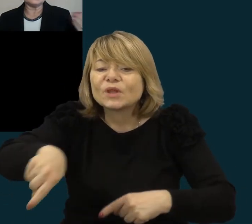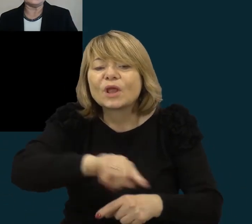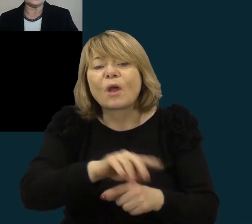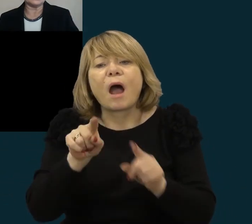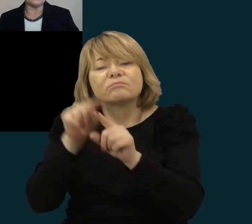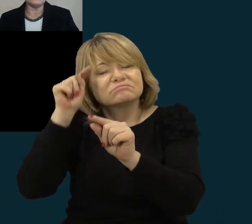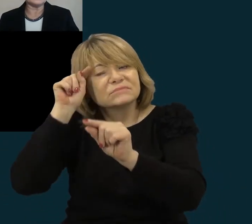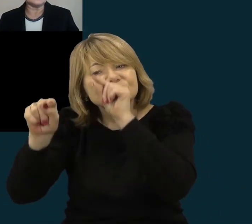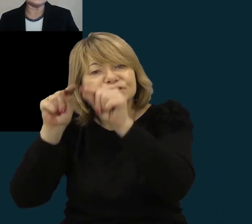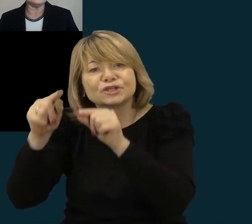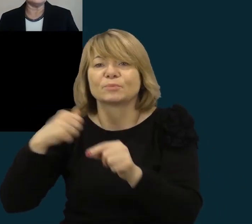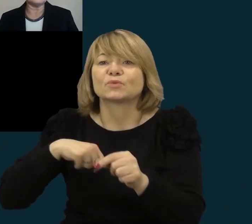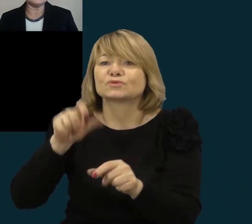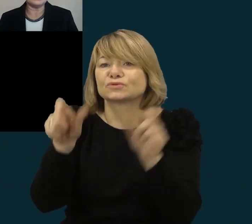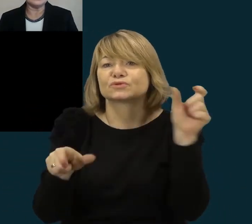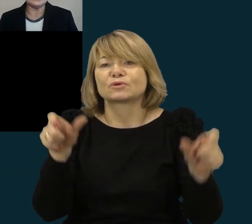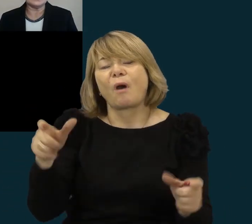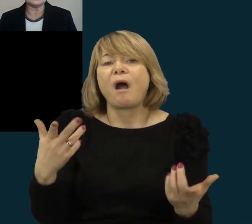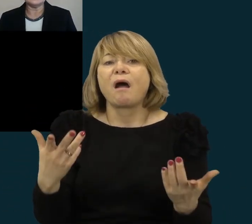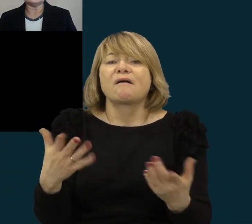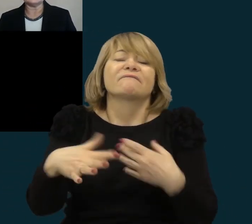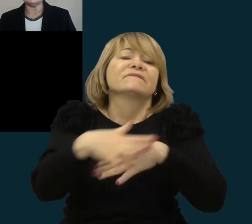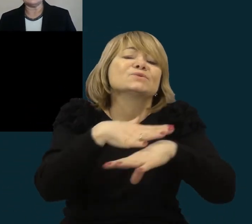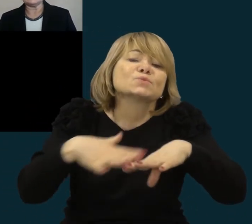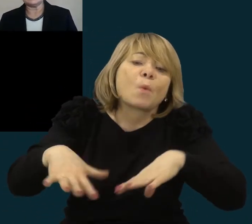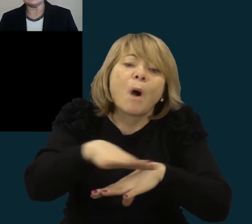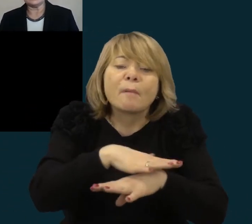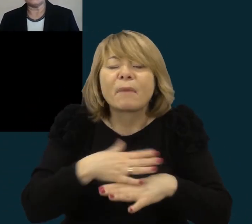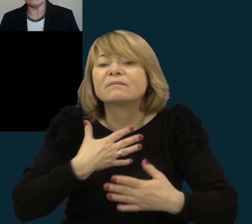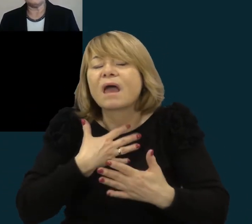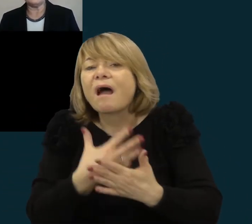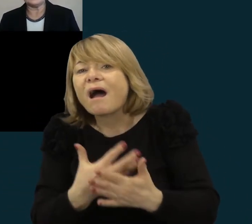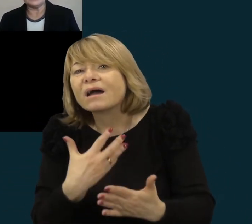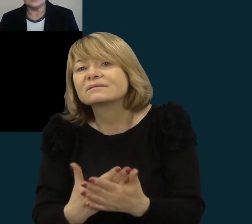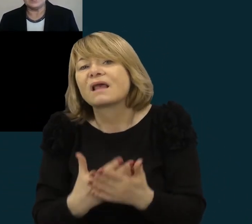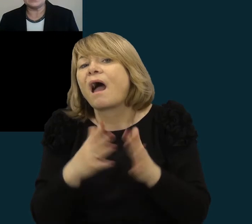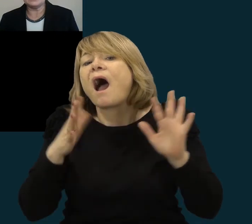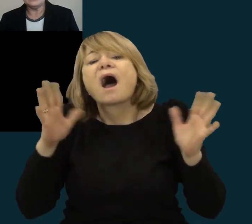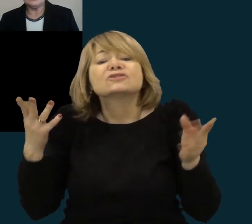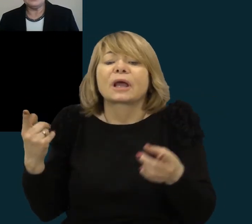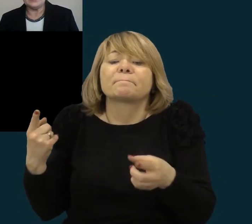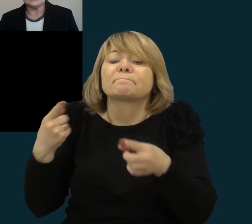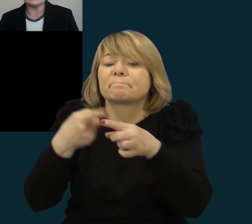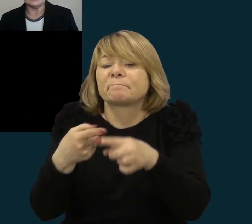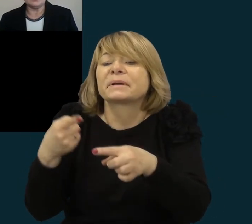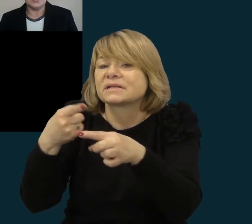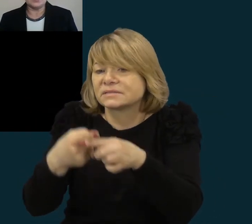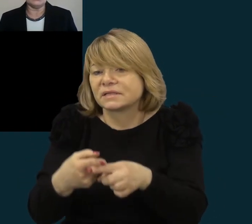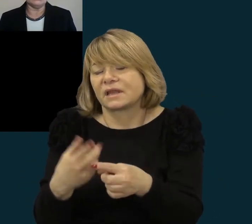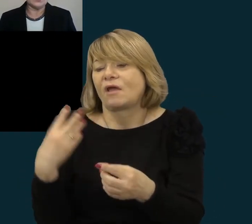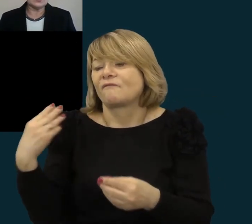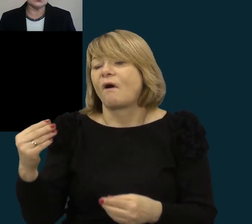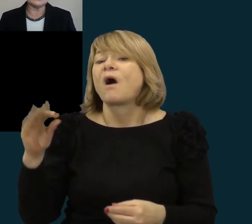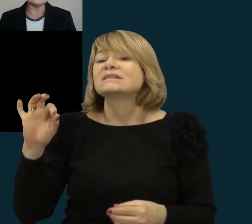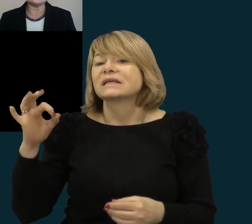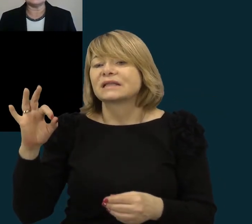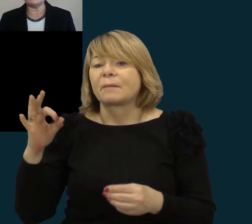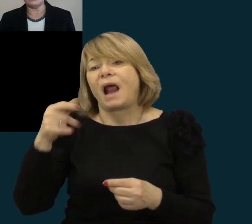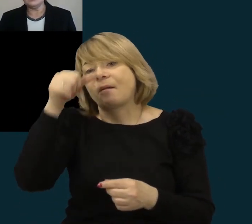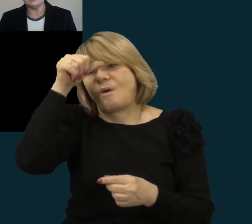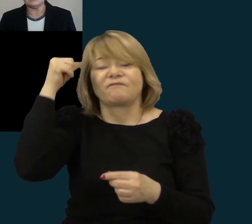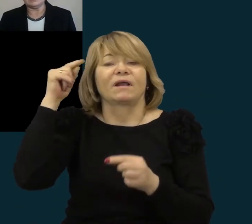žmonės. Kažkom, sakykime, ar visomeniniais darbais, ar kažkom prisidėja prie sidabravo bardo